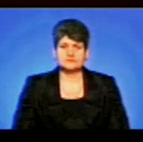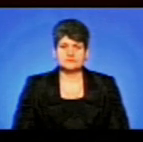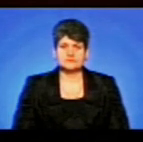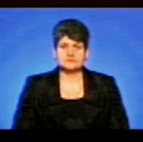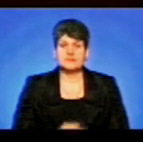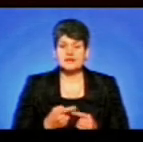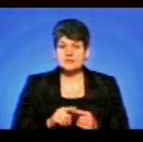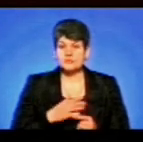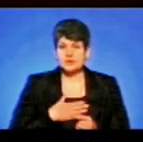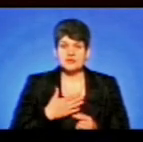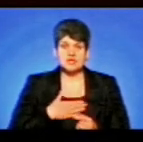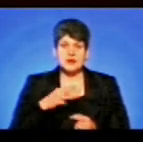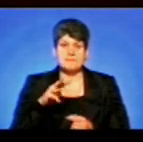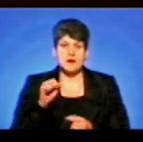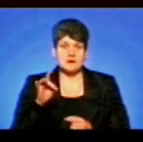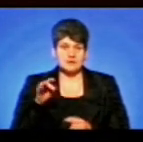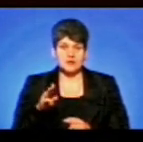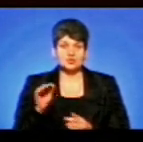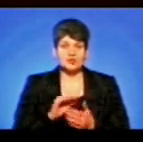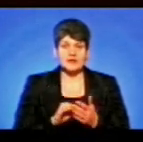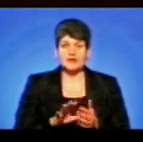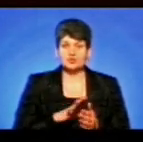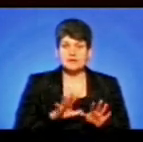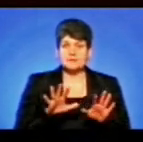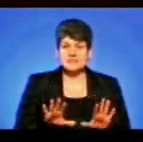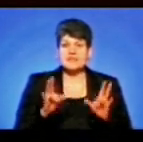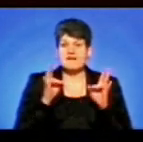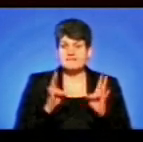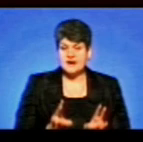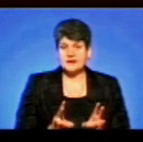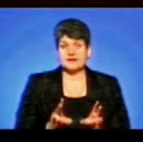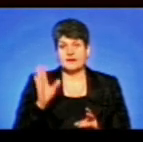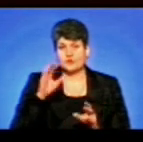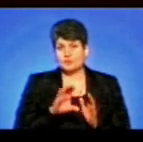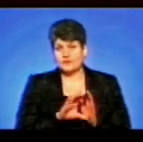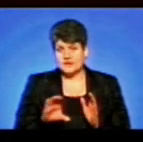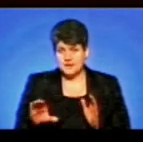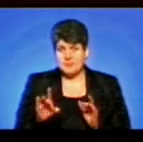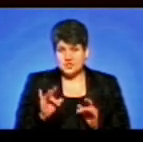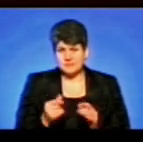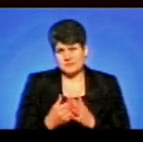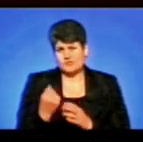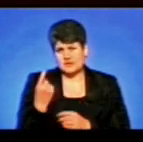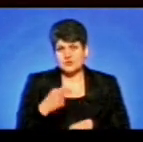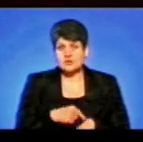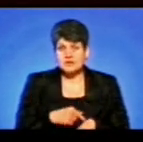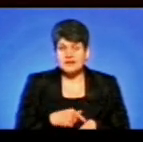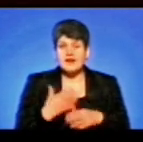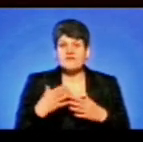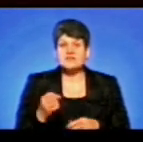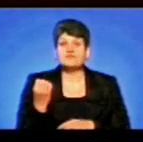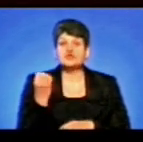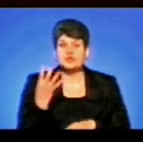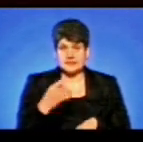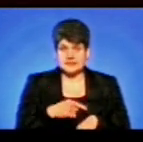Це була наша Марта Журавель, яка побувала на місці аварії на водопровідній мережі близько 11-ї години. А уже о 14